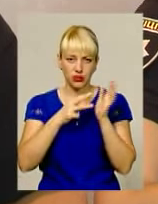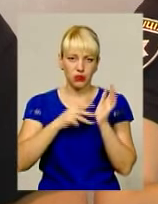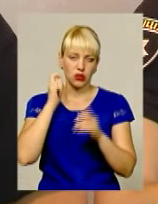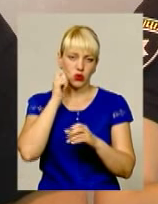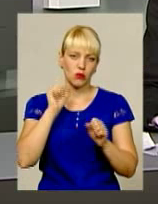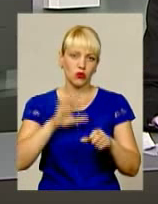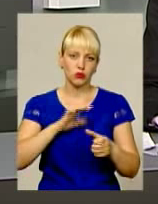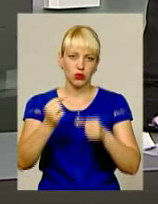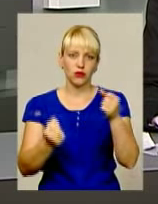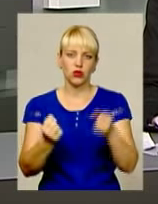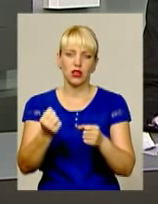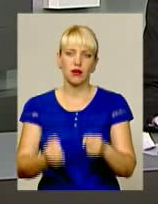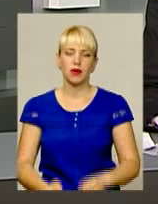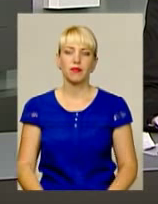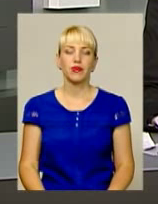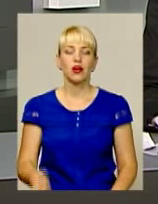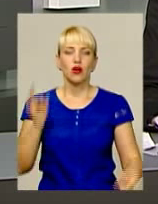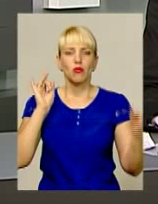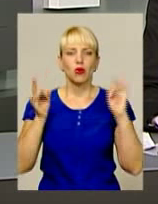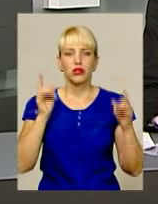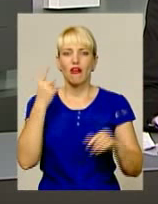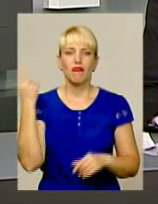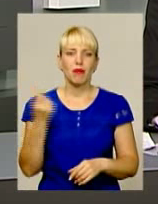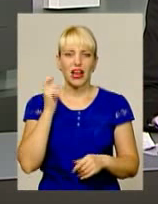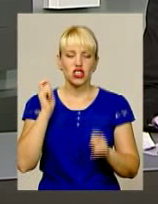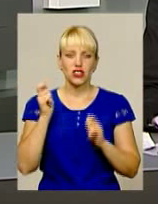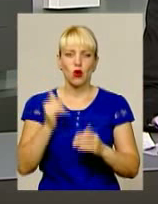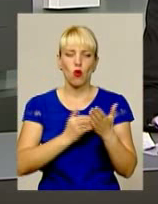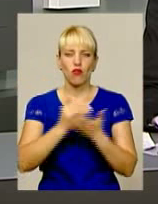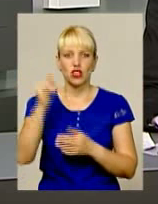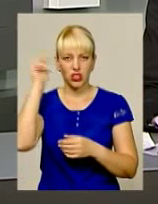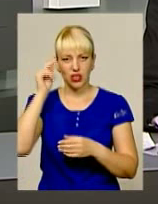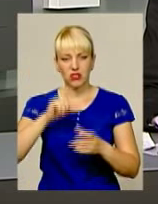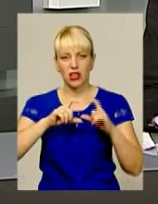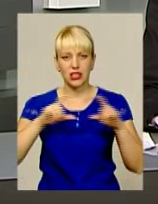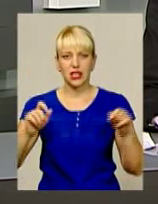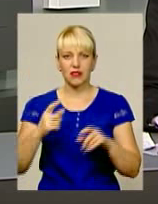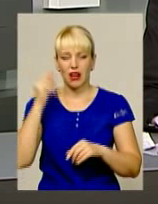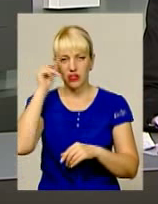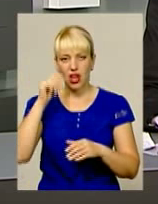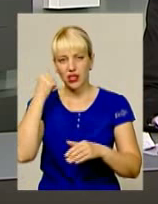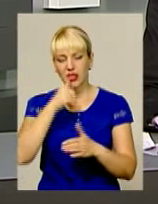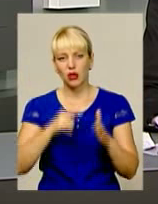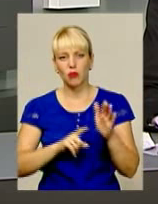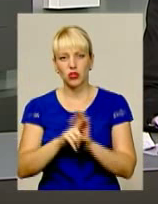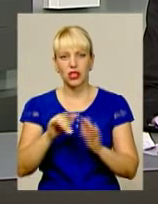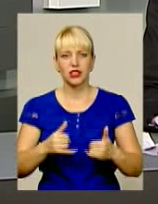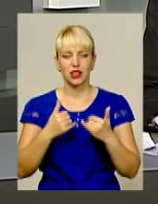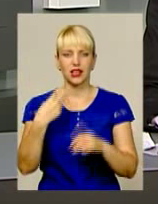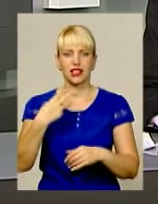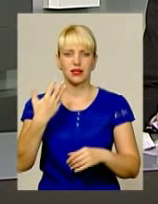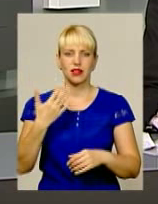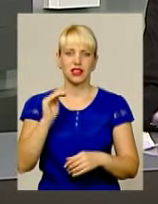засобів. Пролуна у перший дзвінок і у вишах краю навчальний рік розпочнеться для понад 35 тисяч